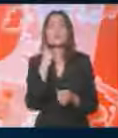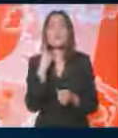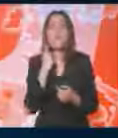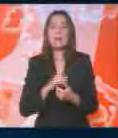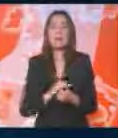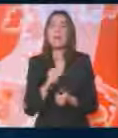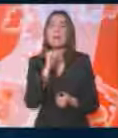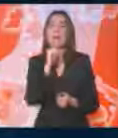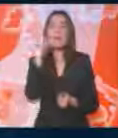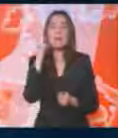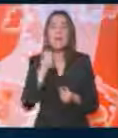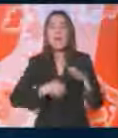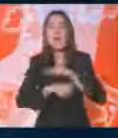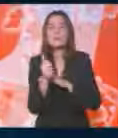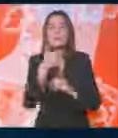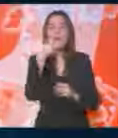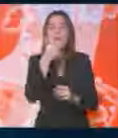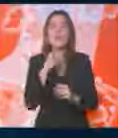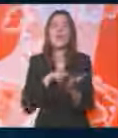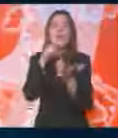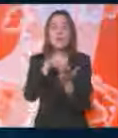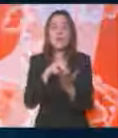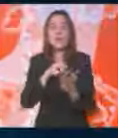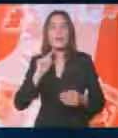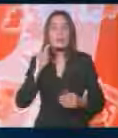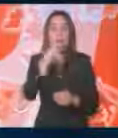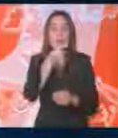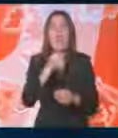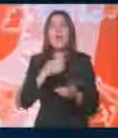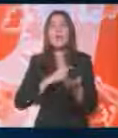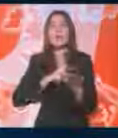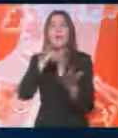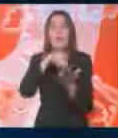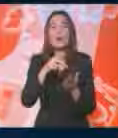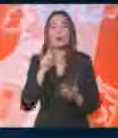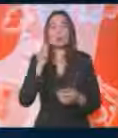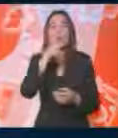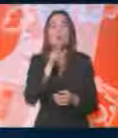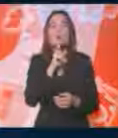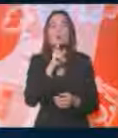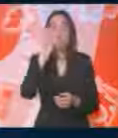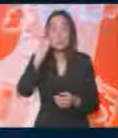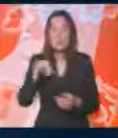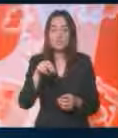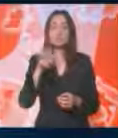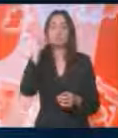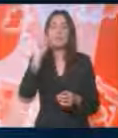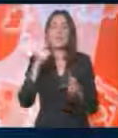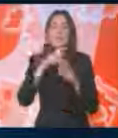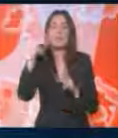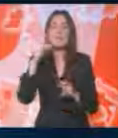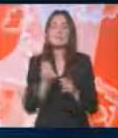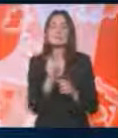i da odemo jedan korak dalje, korak dalje koji će omogućiti da se